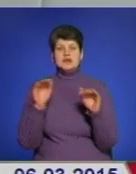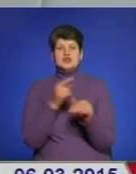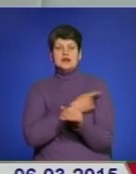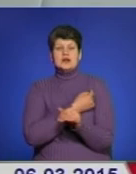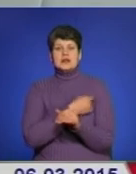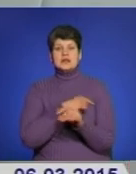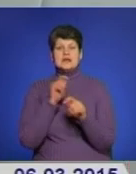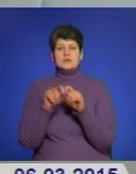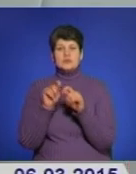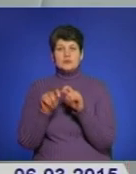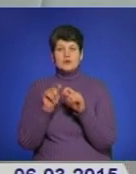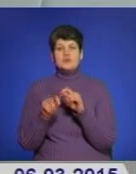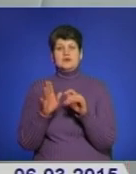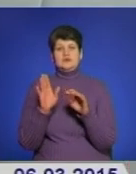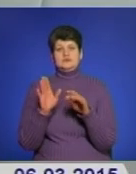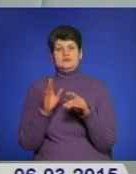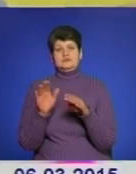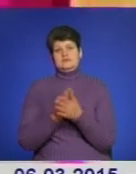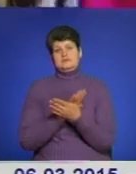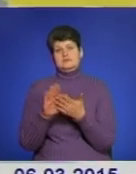діагностику проводитимуть безкоштовно.